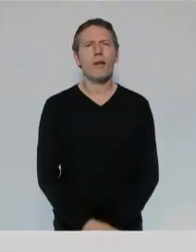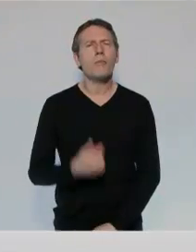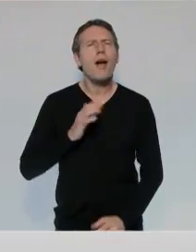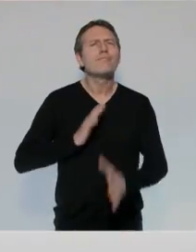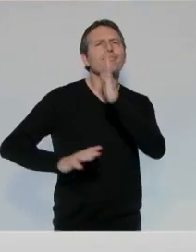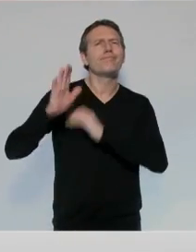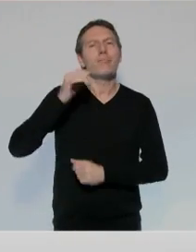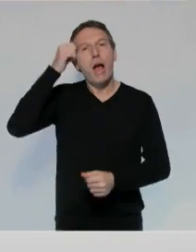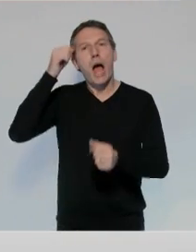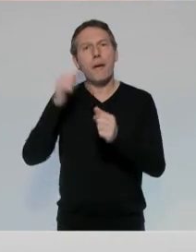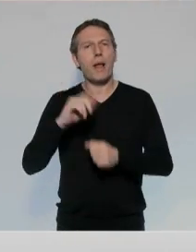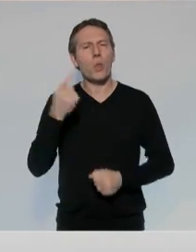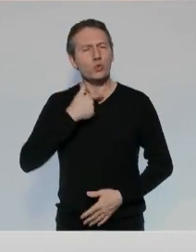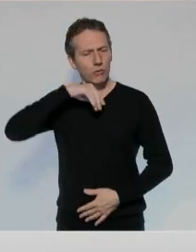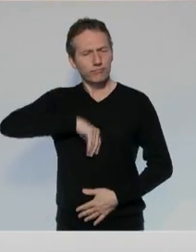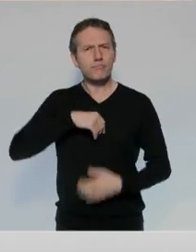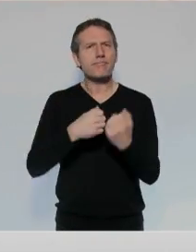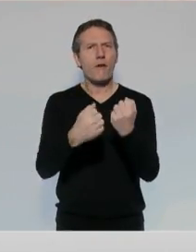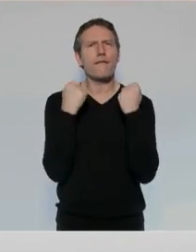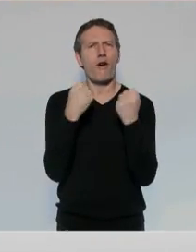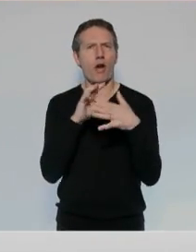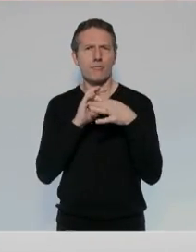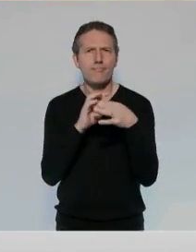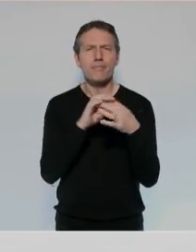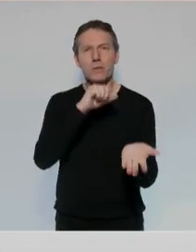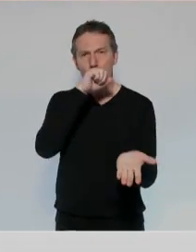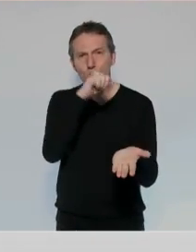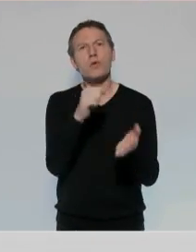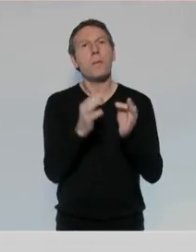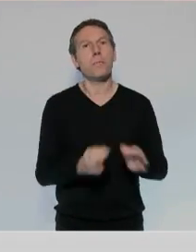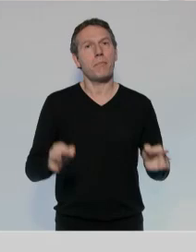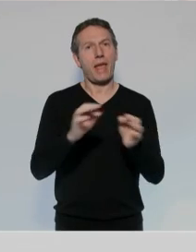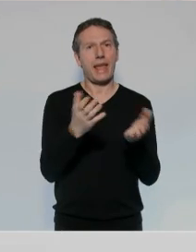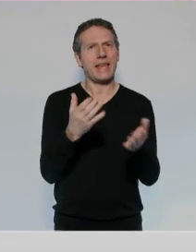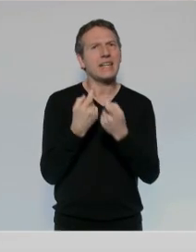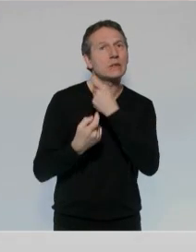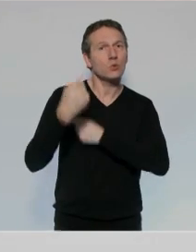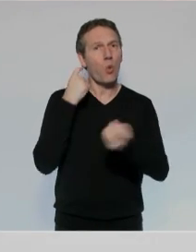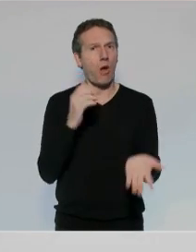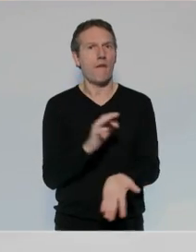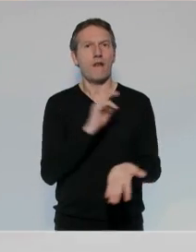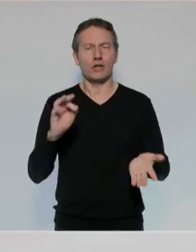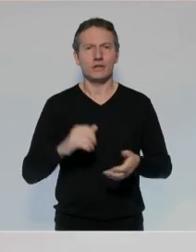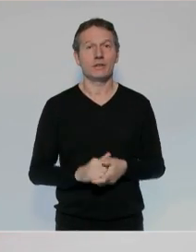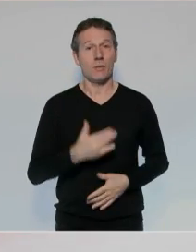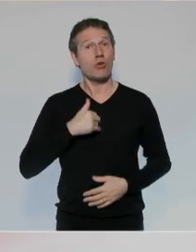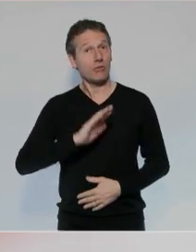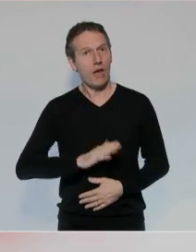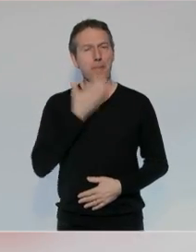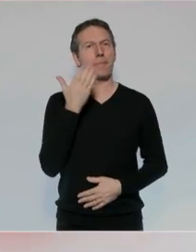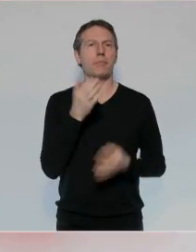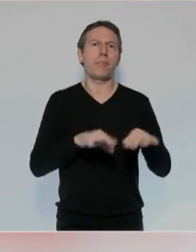De si loin que je me souvienne, j'ai toujours ressenti un attachement viscéral, passionnel à notre pays, à son histoire.